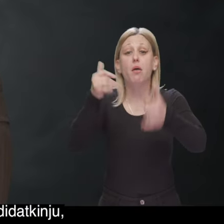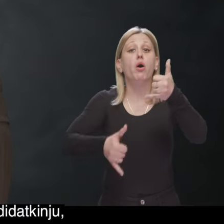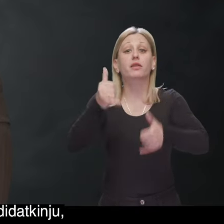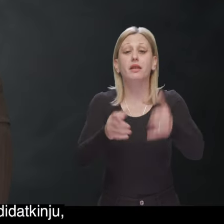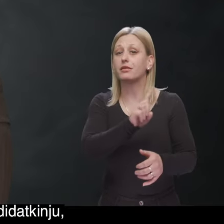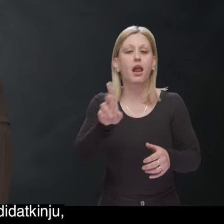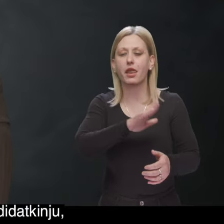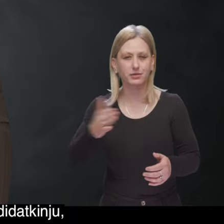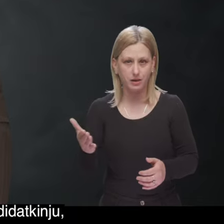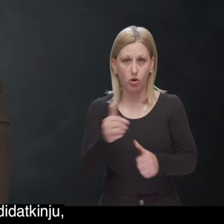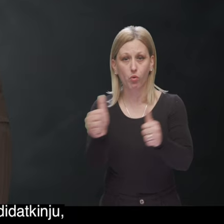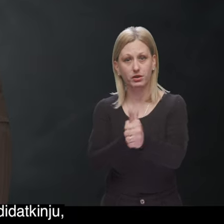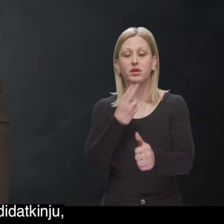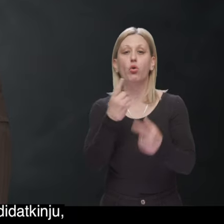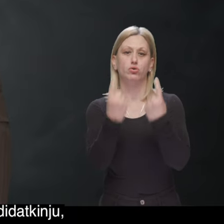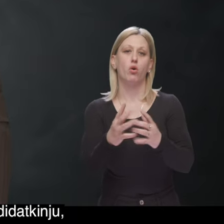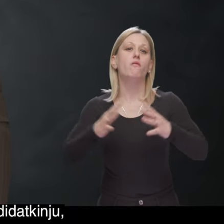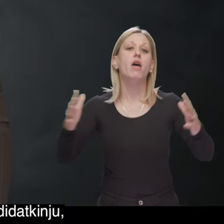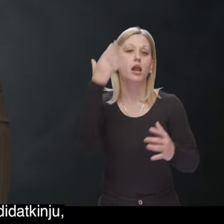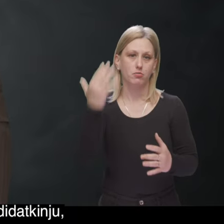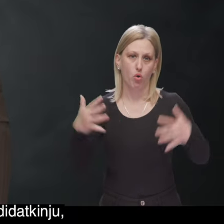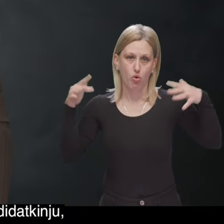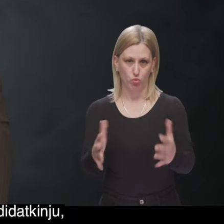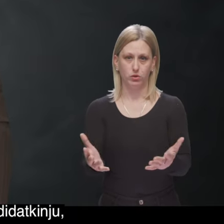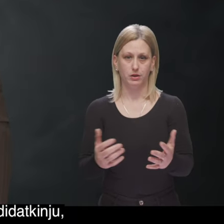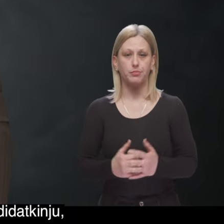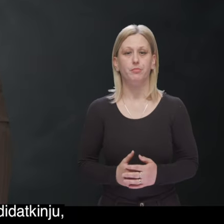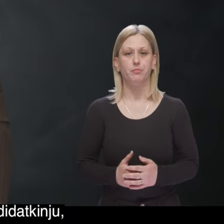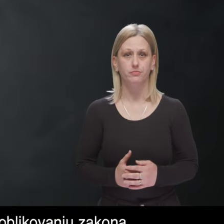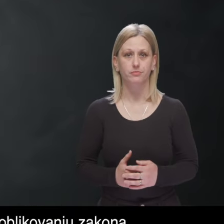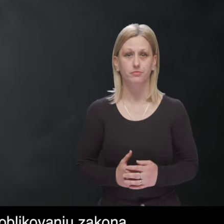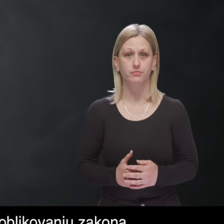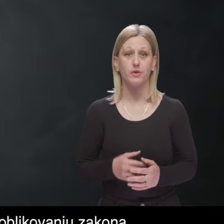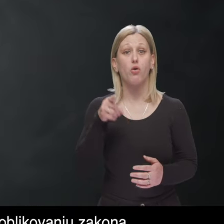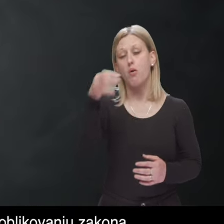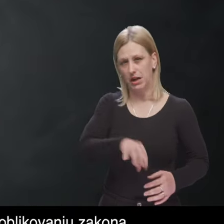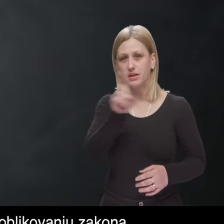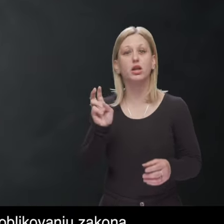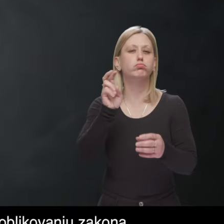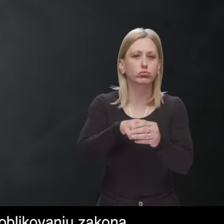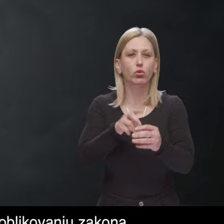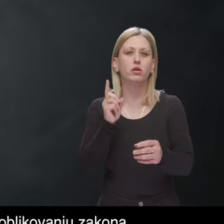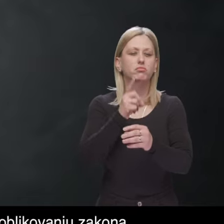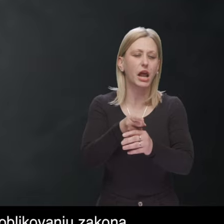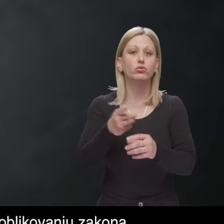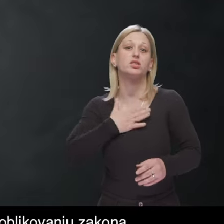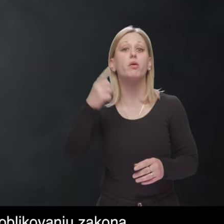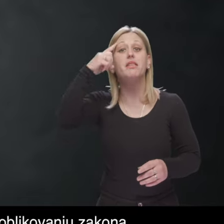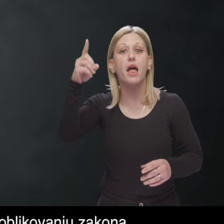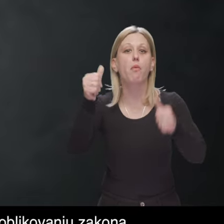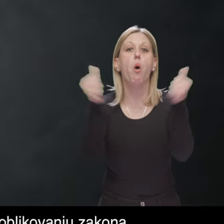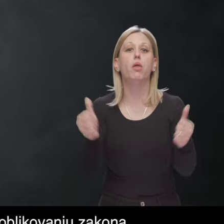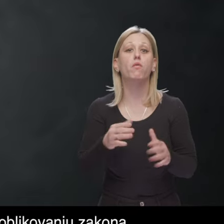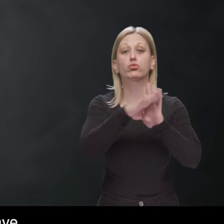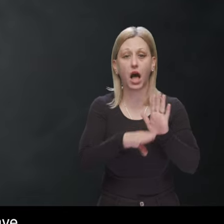biramo kandidata, a ne stranku, iza koje stojim veliki broj ljudi. Iako on ne studijeluje direktno šta s tvojim